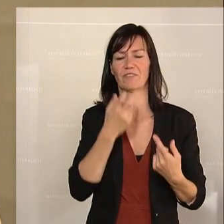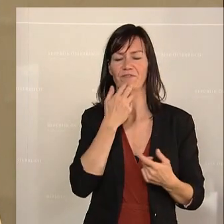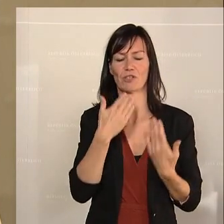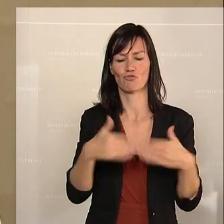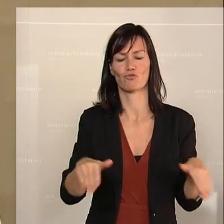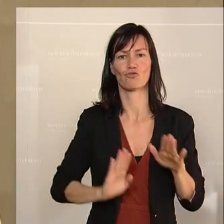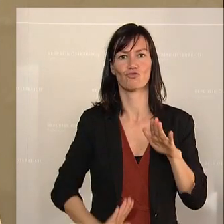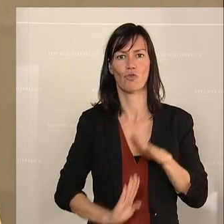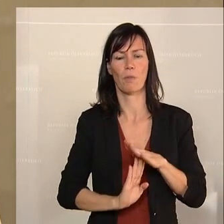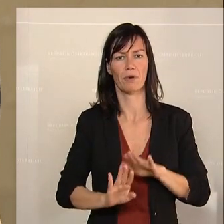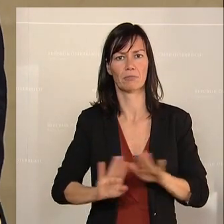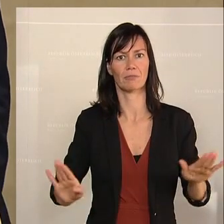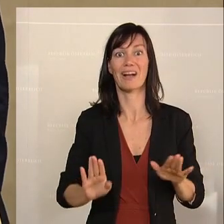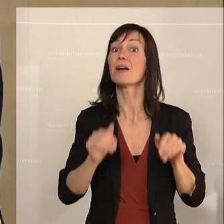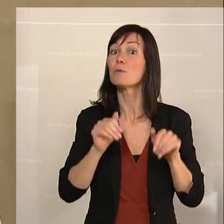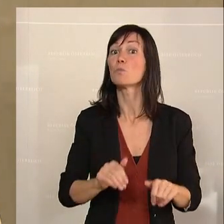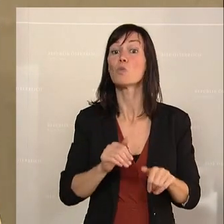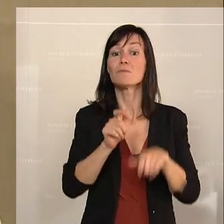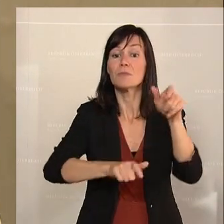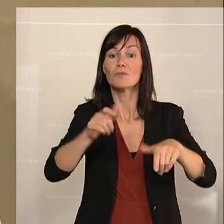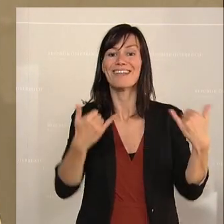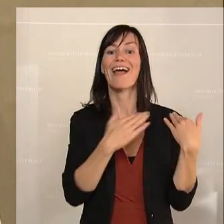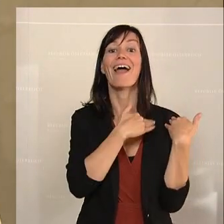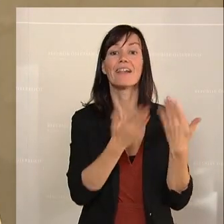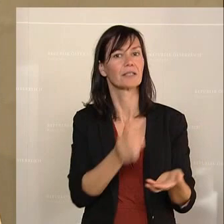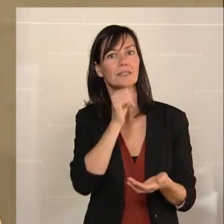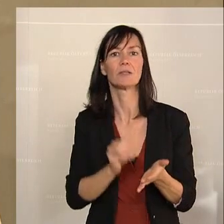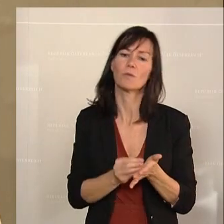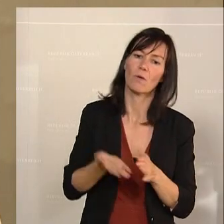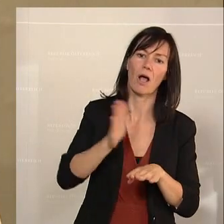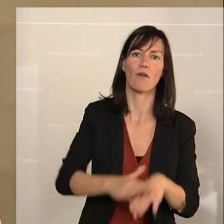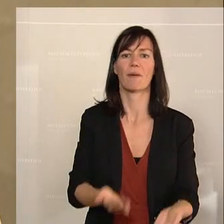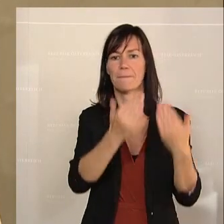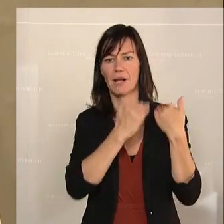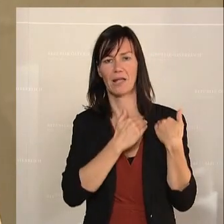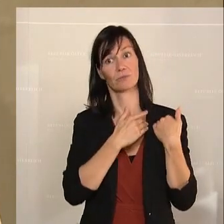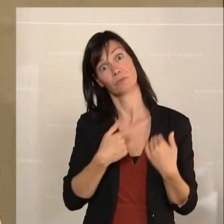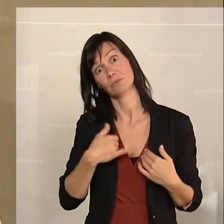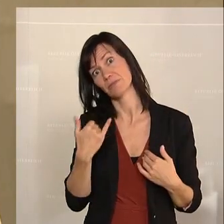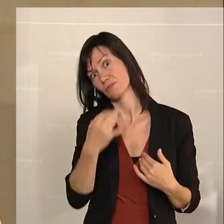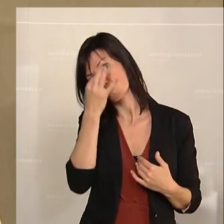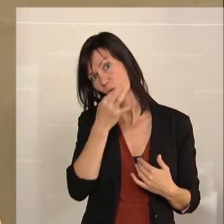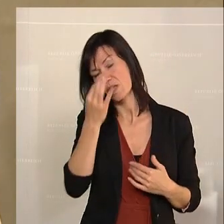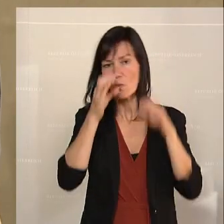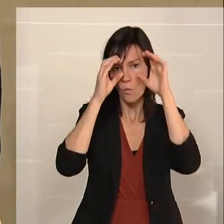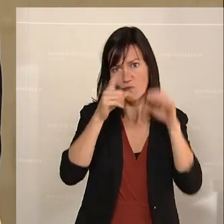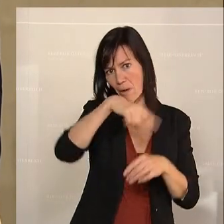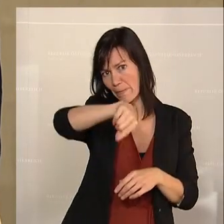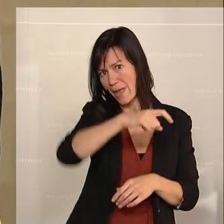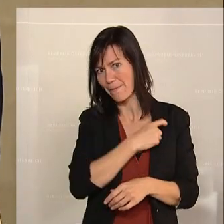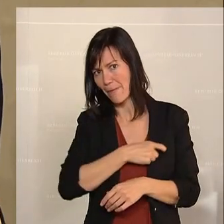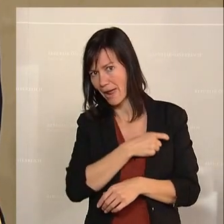der Stunde. Und ich bin sehr gespannt auf das Verhalten der Abgeordneten hier zu meiner Rechten von der ÖVP, ob sie wirklich nur